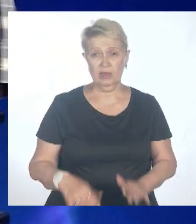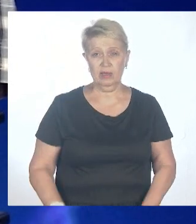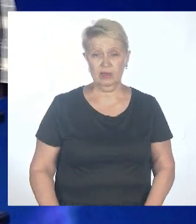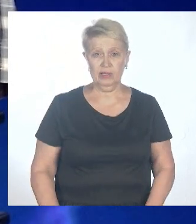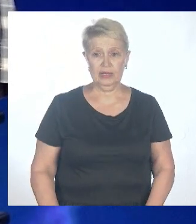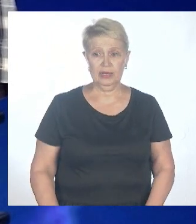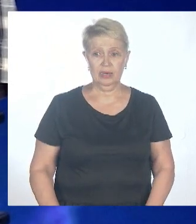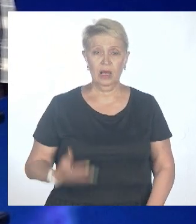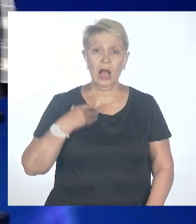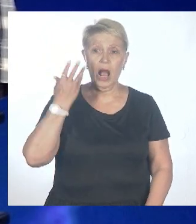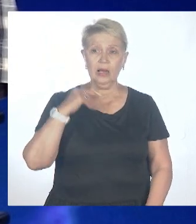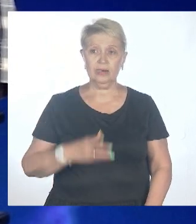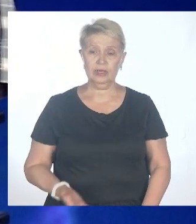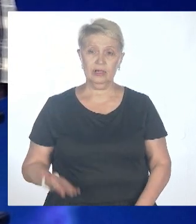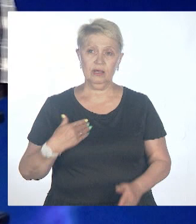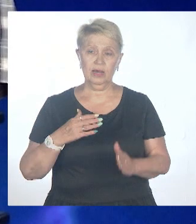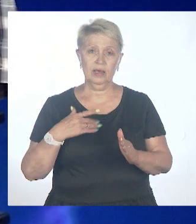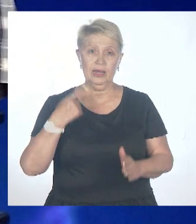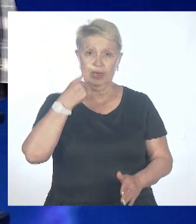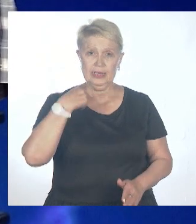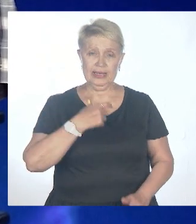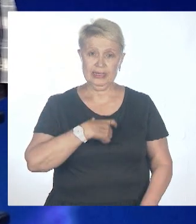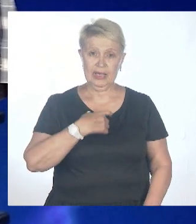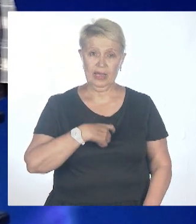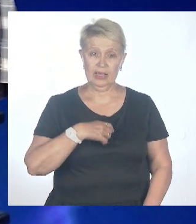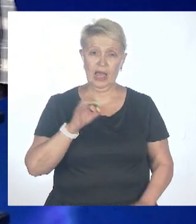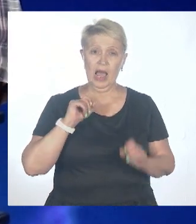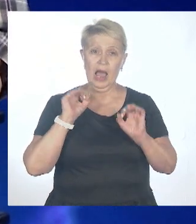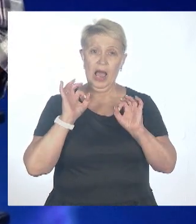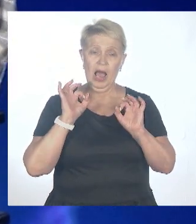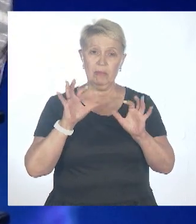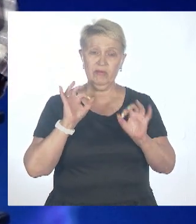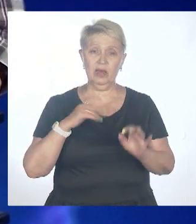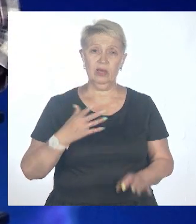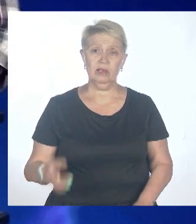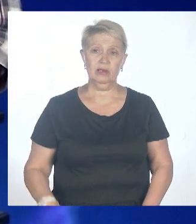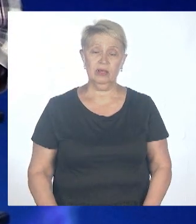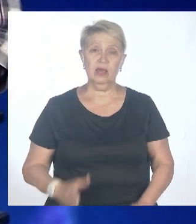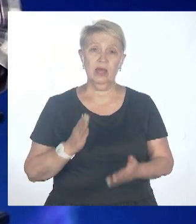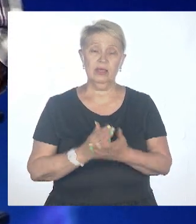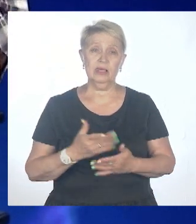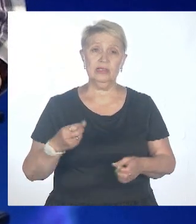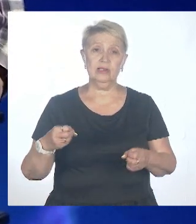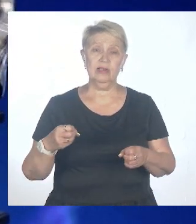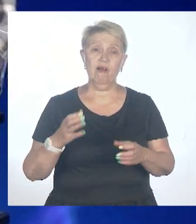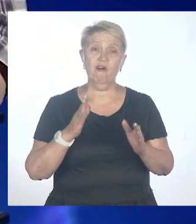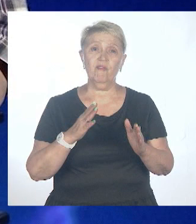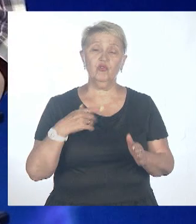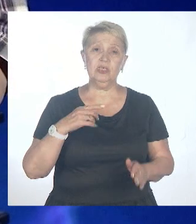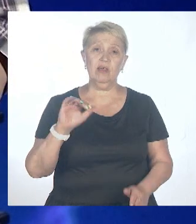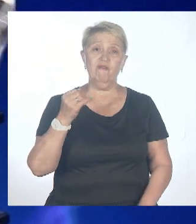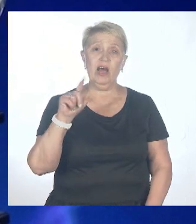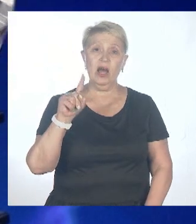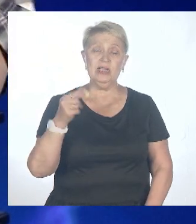Это состояние, которое объявляет Всемирная организация здравоохранения. Есть фазы пандемические, предпандемические,